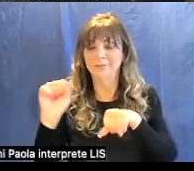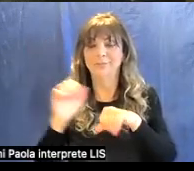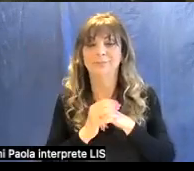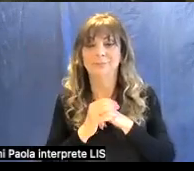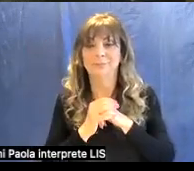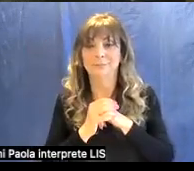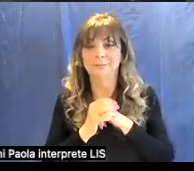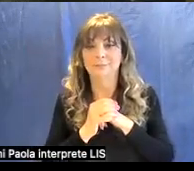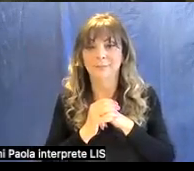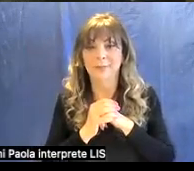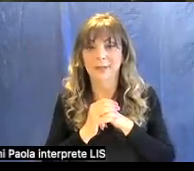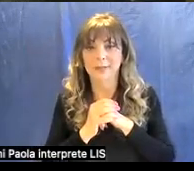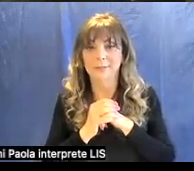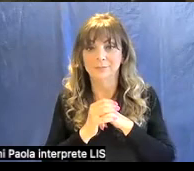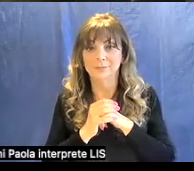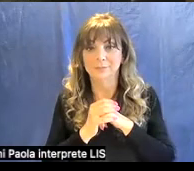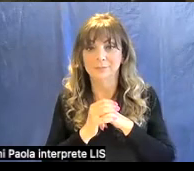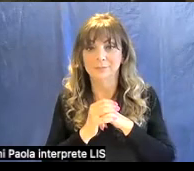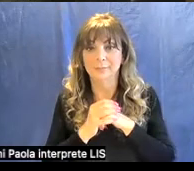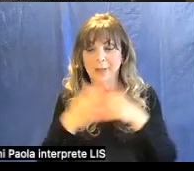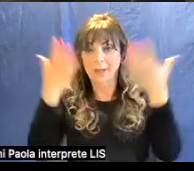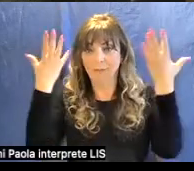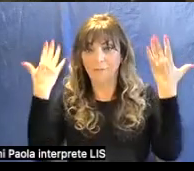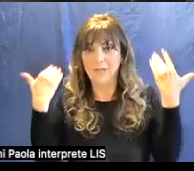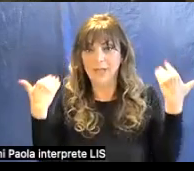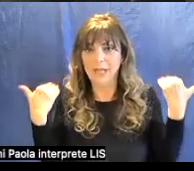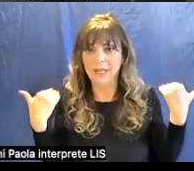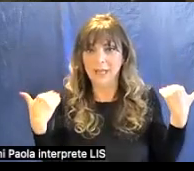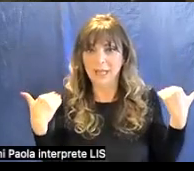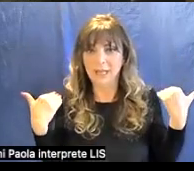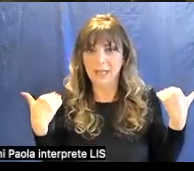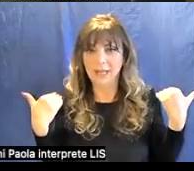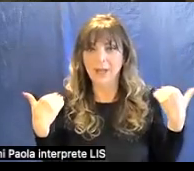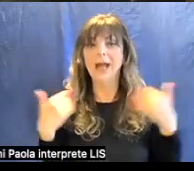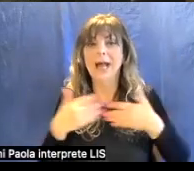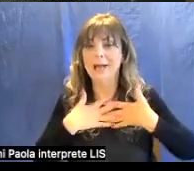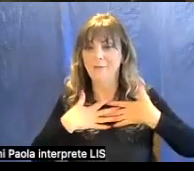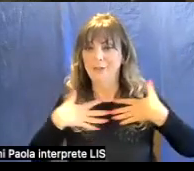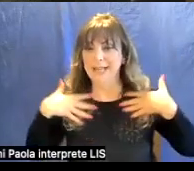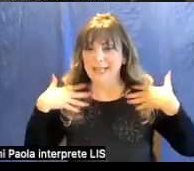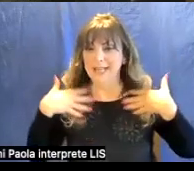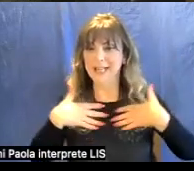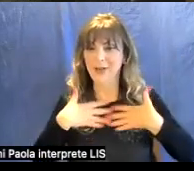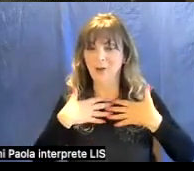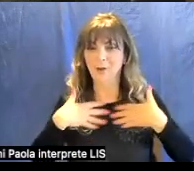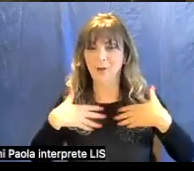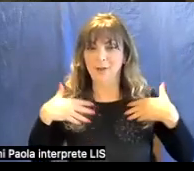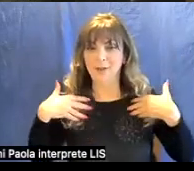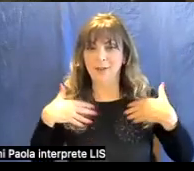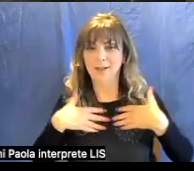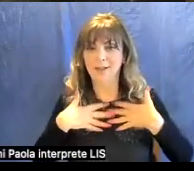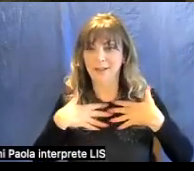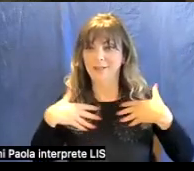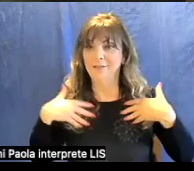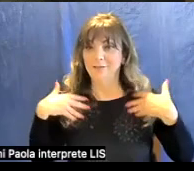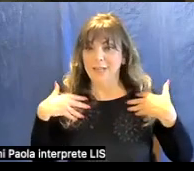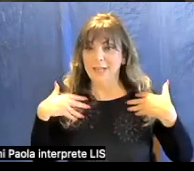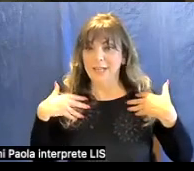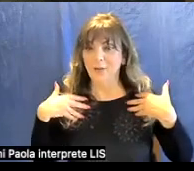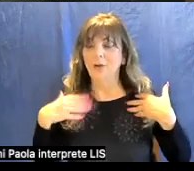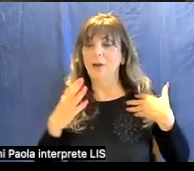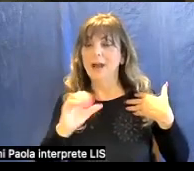anche il velo il velo vedete c il crocifisso di Infiltro Esmeraldo c'è un velo anche questo in